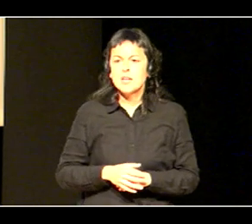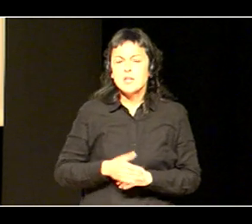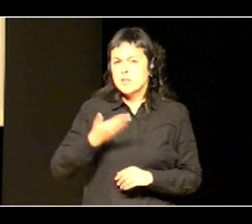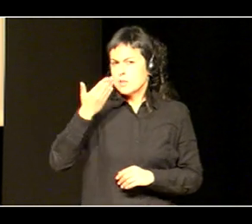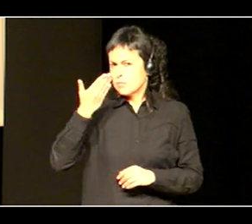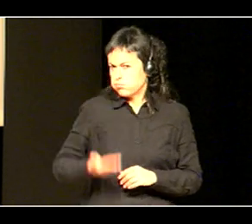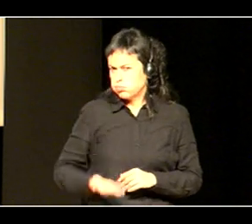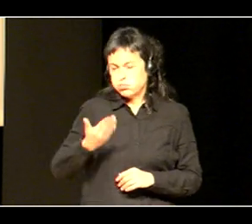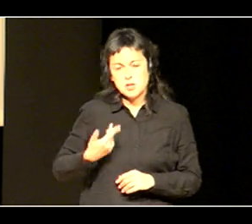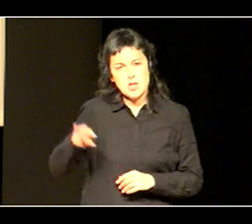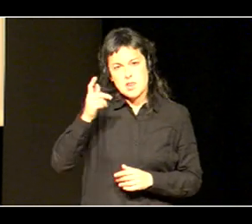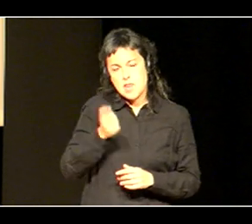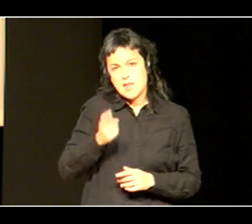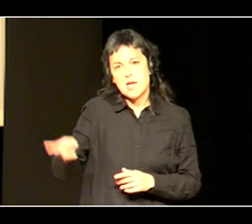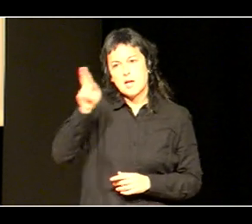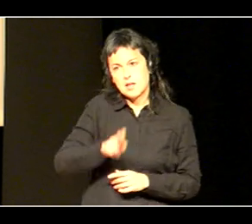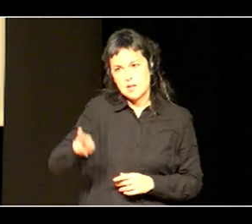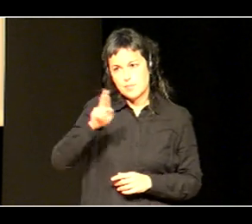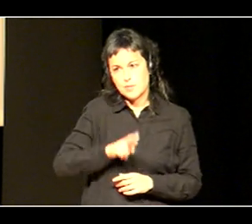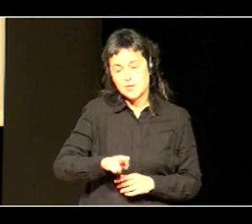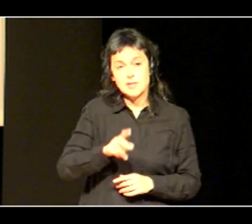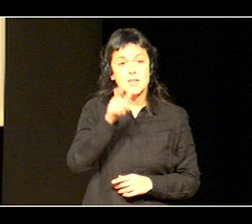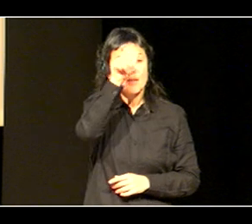ezarritan, irakazlen esperientzia,